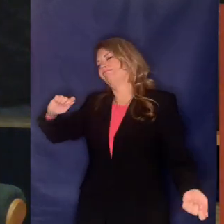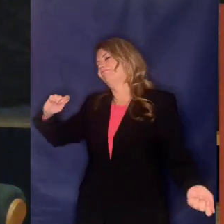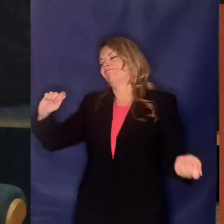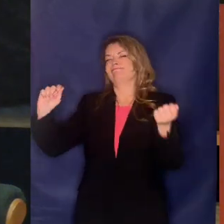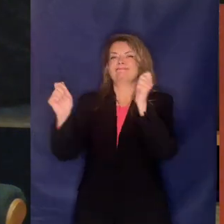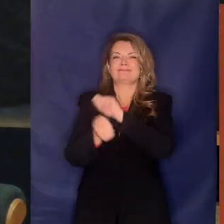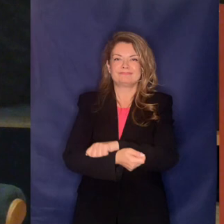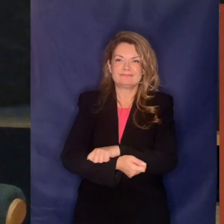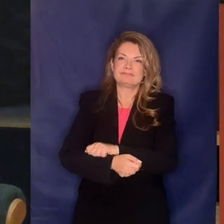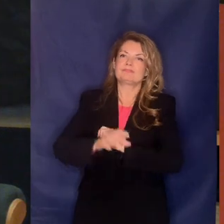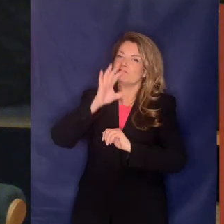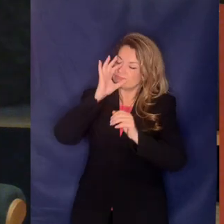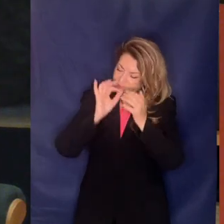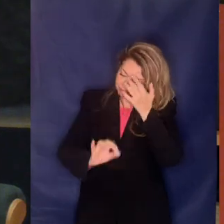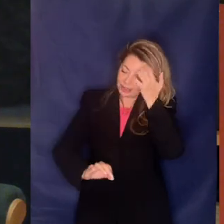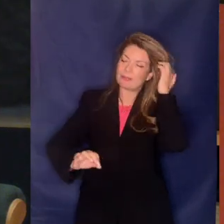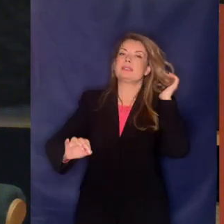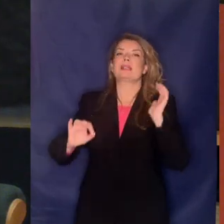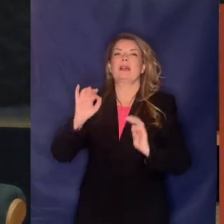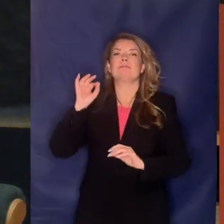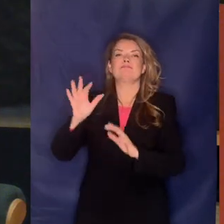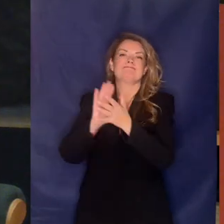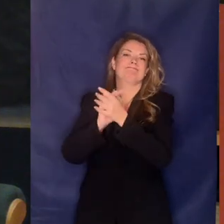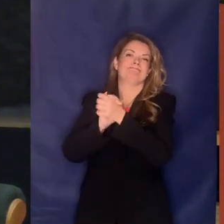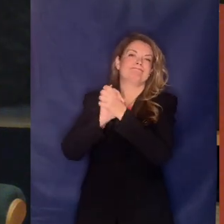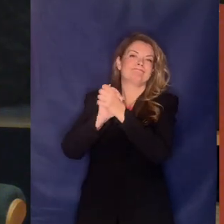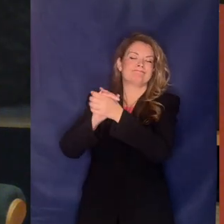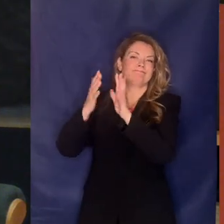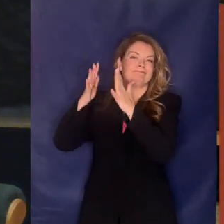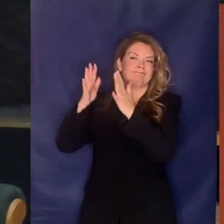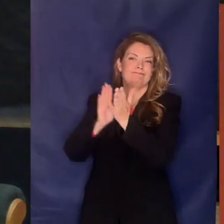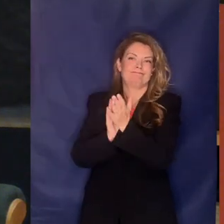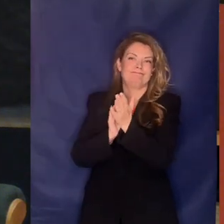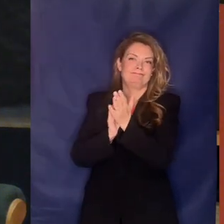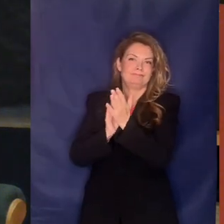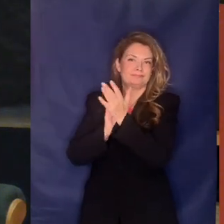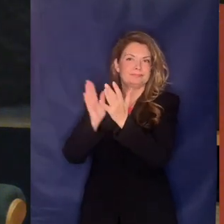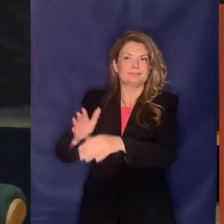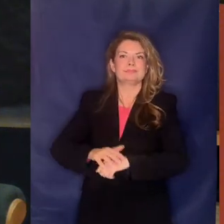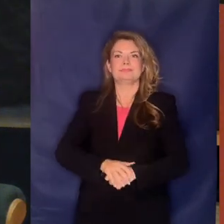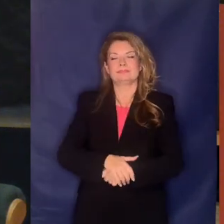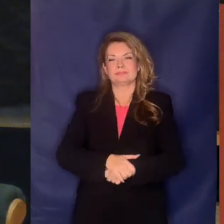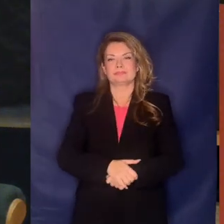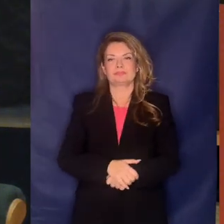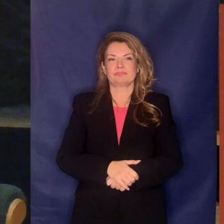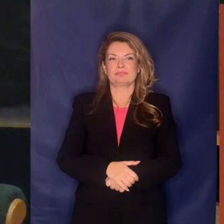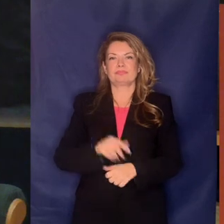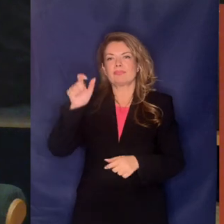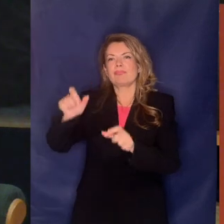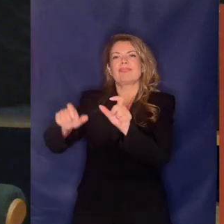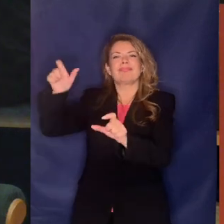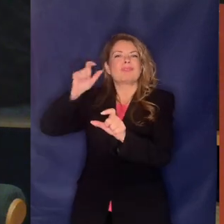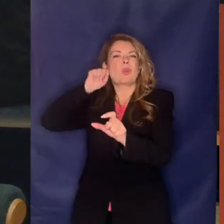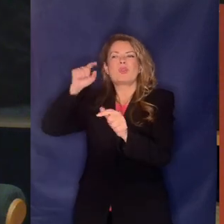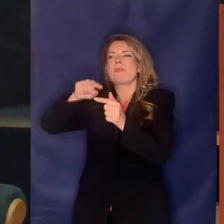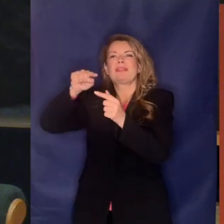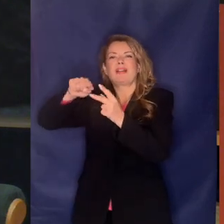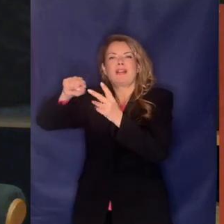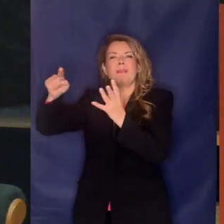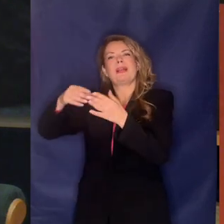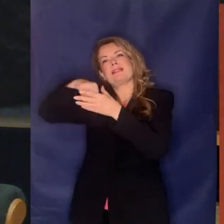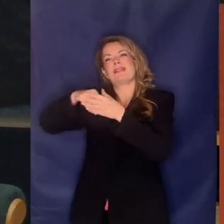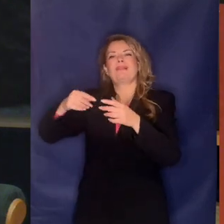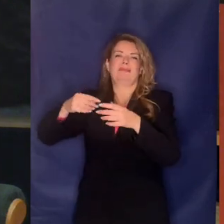για να μπορέσει να προσπαθήσει να διοικητοποιήσει το ΕΙΣ τον Βέντο του Ραδίτσα τον Βάιο του Γιανουζά τον